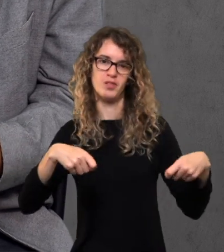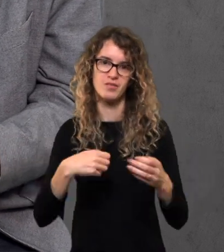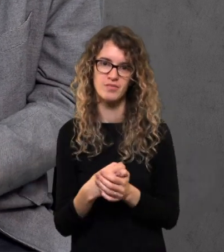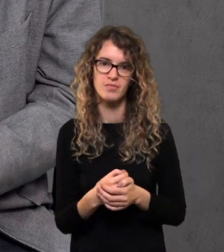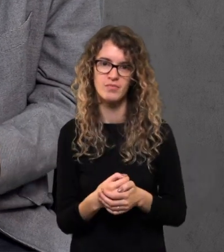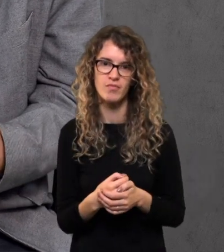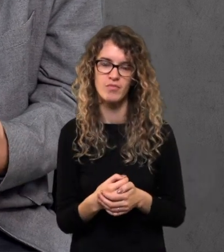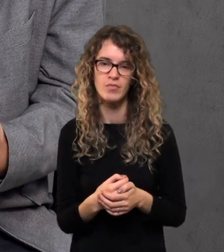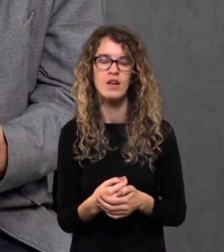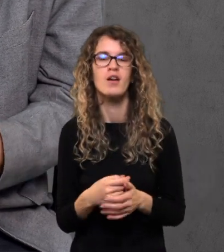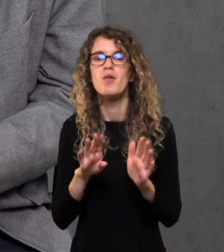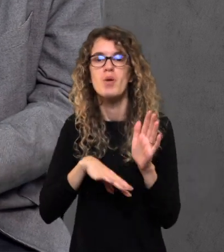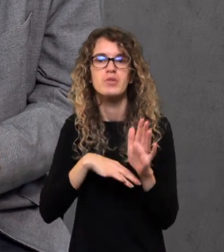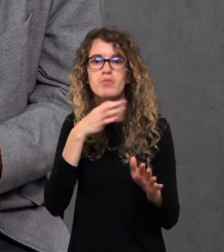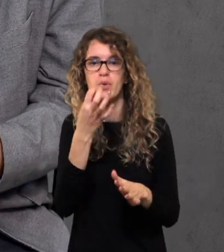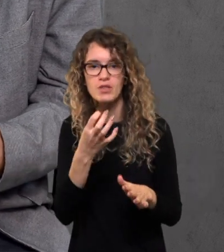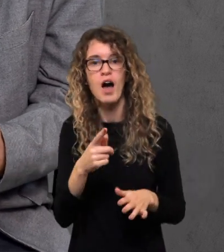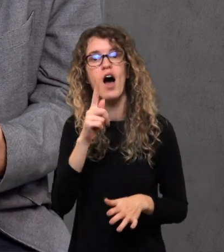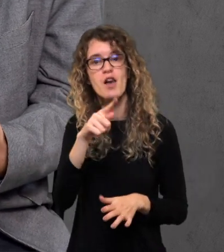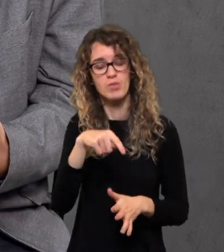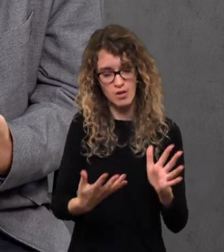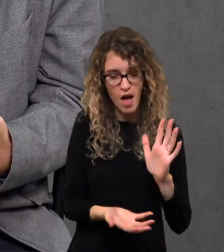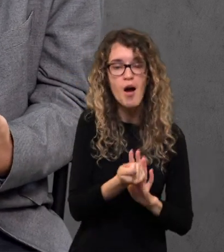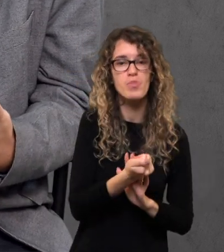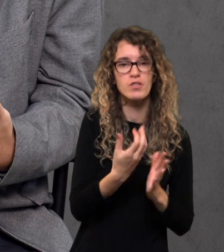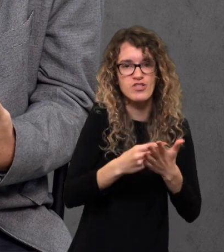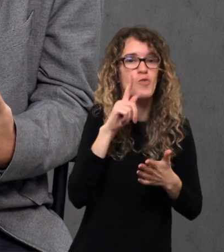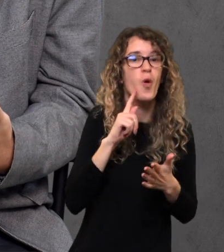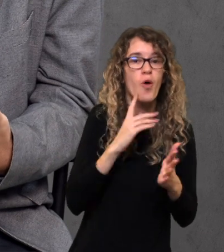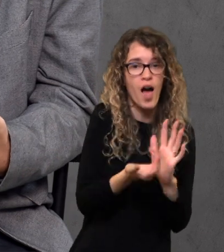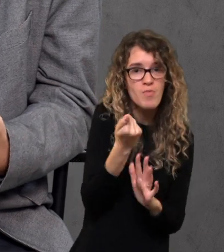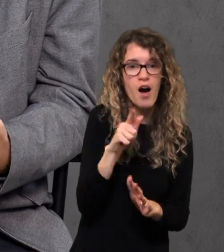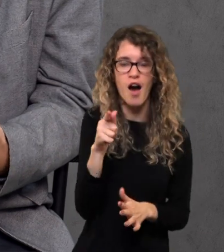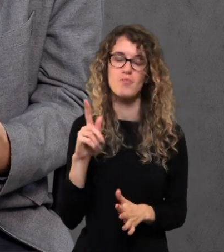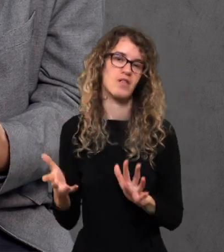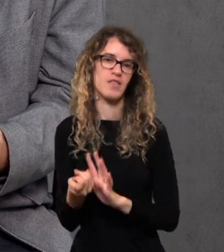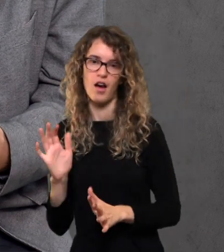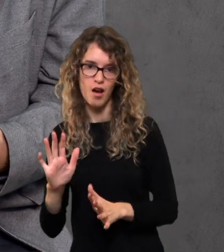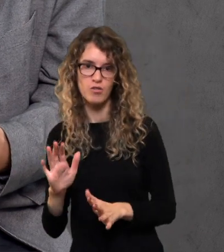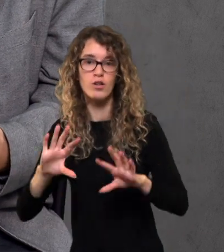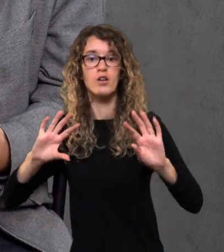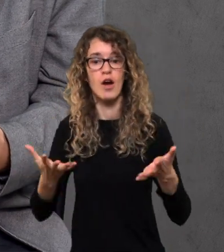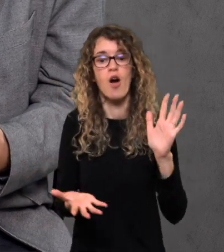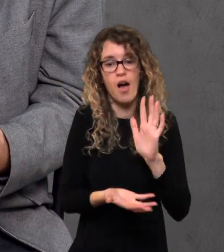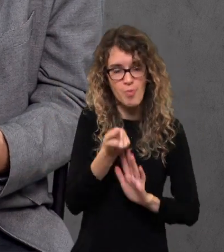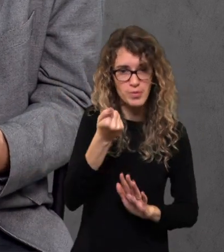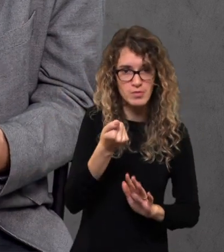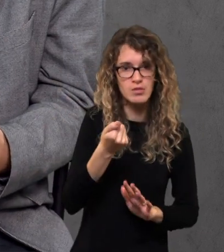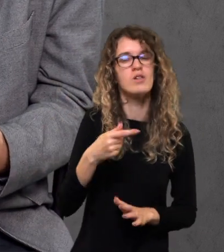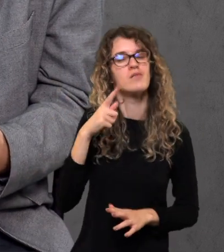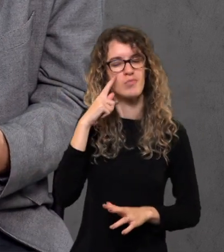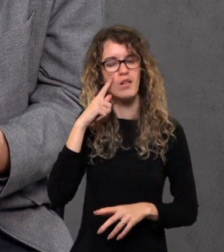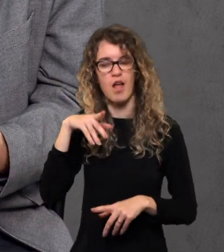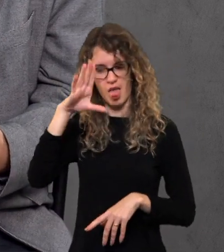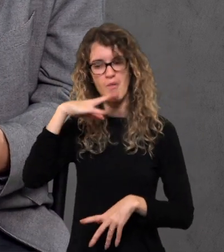Nu ir va, tas valios išmatavimas yra toksai, jisai yra galiausiai pasakom, labai paprastaip, gauni tai, ko nori, arba